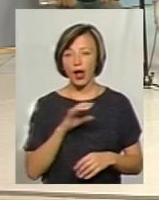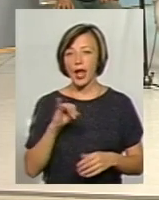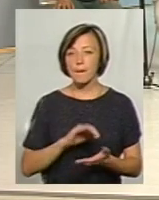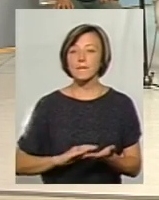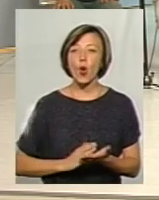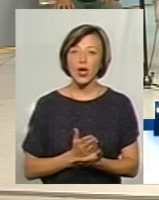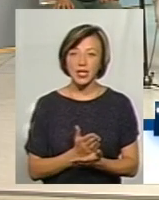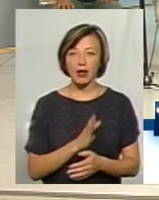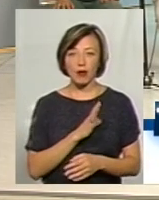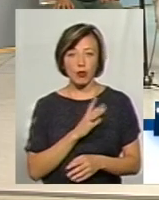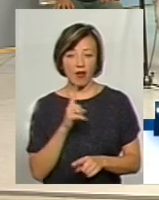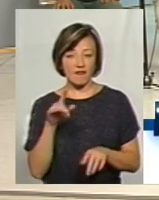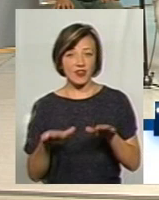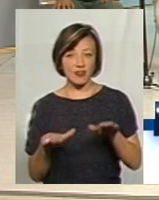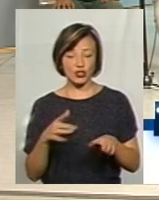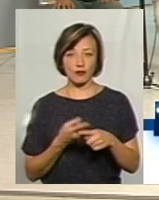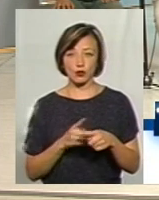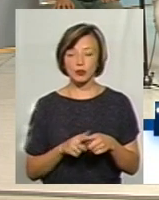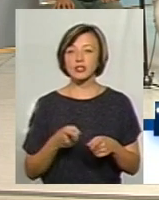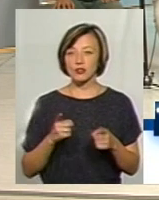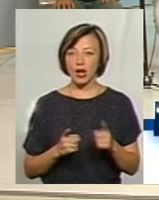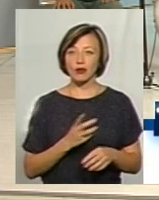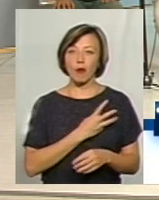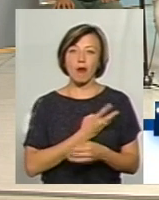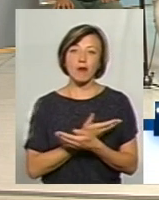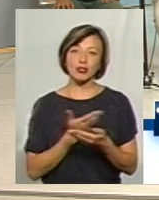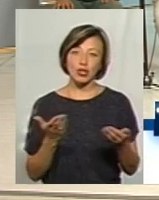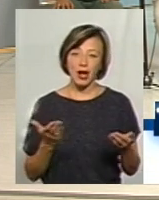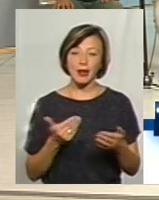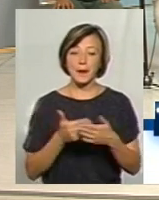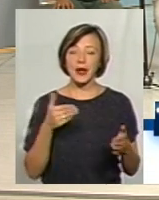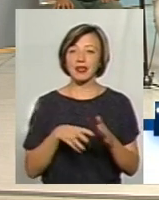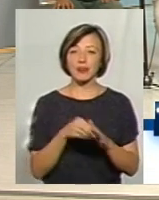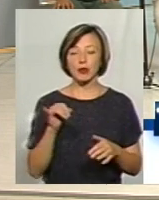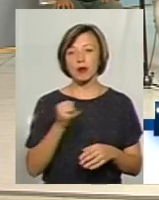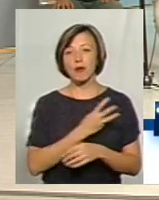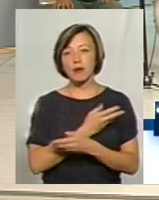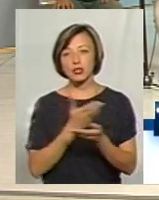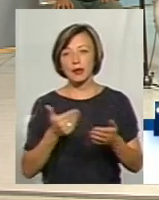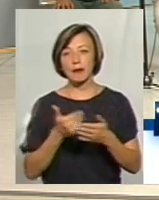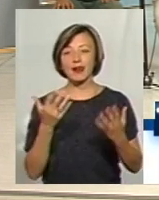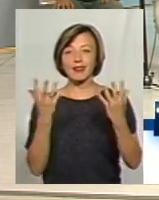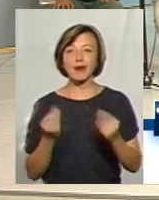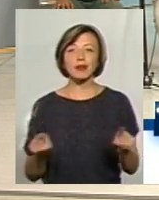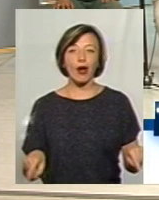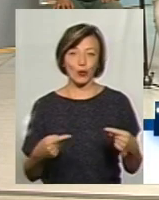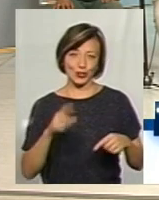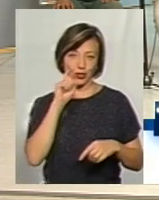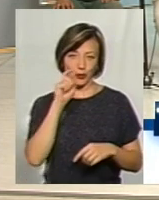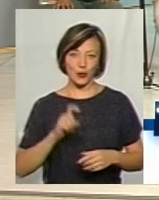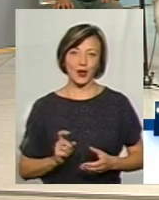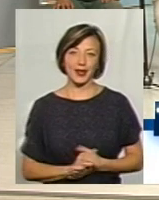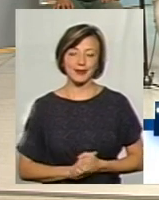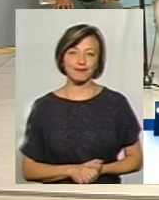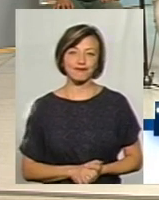політика була виважена в цьому. Це, звичайно, побажання і перед виборами, і побажання перед днем народження нашої країни.